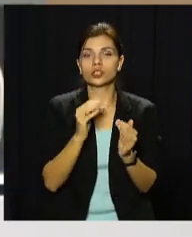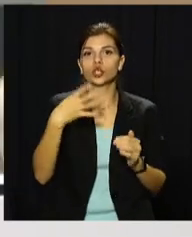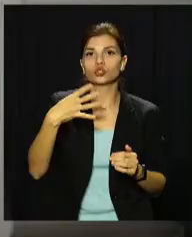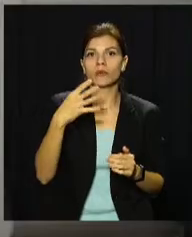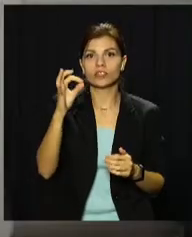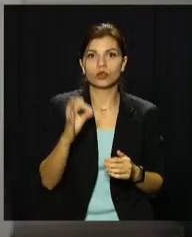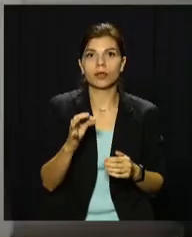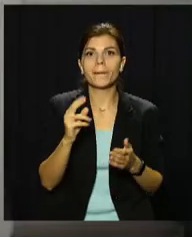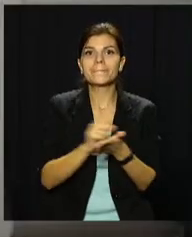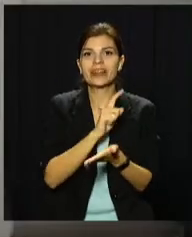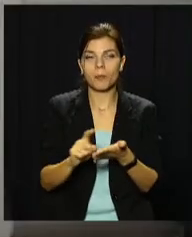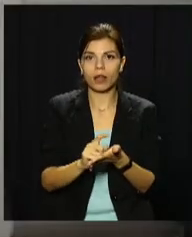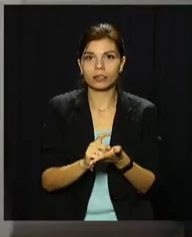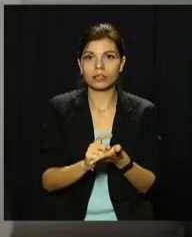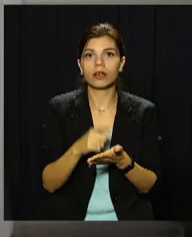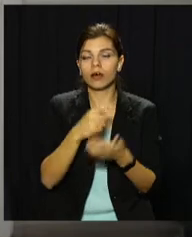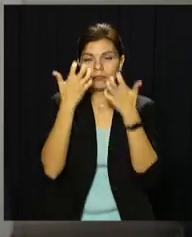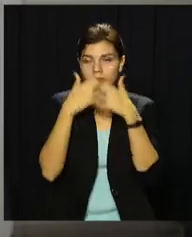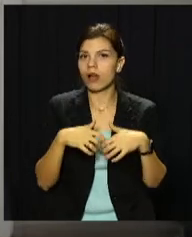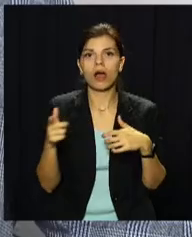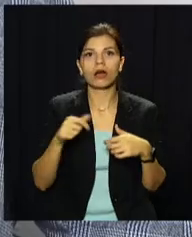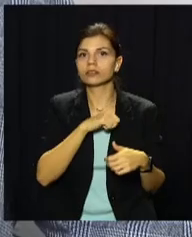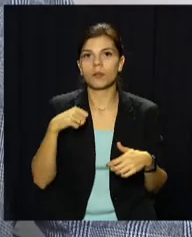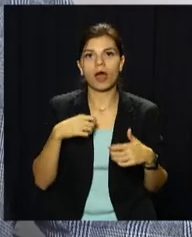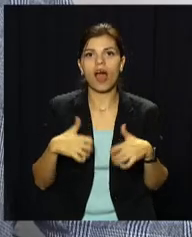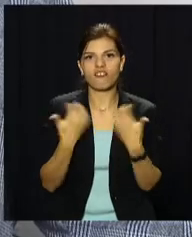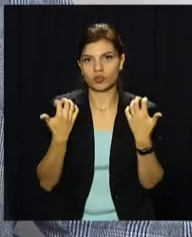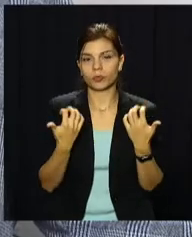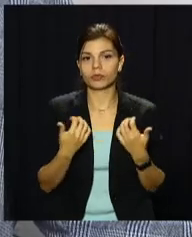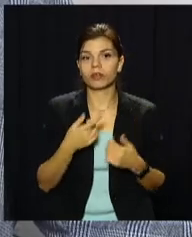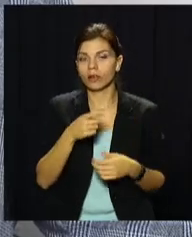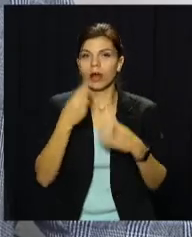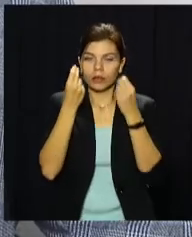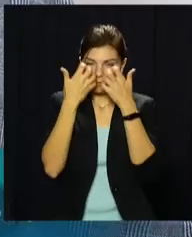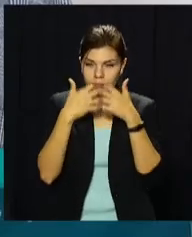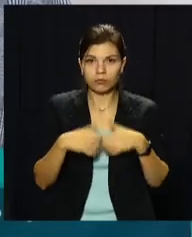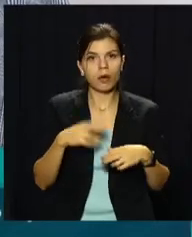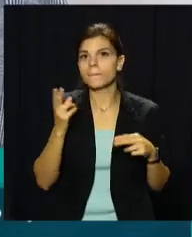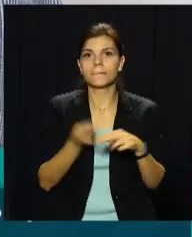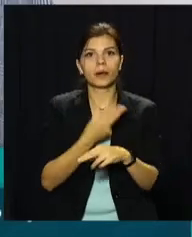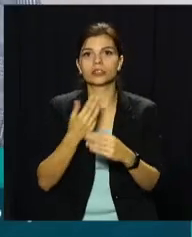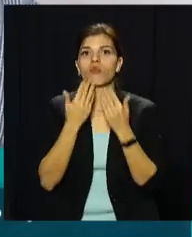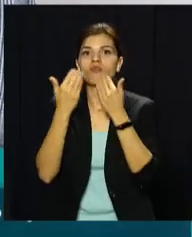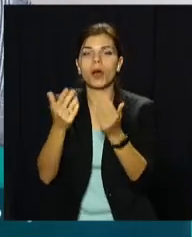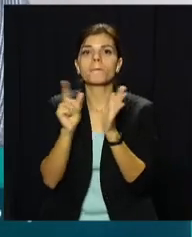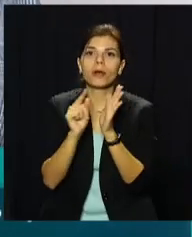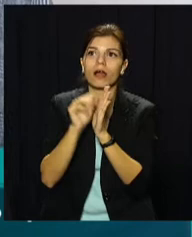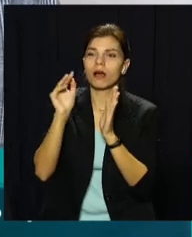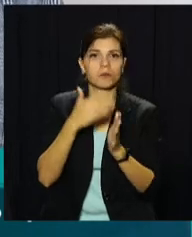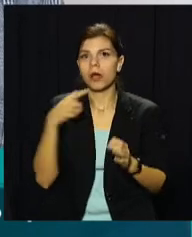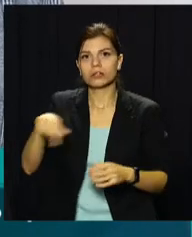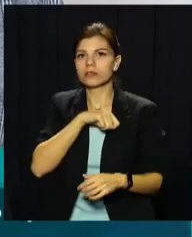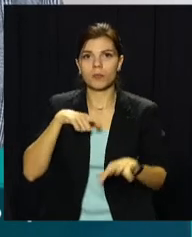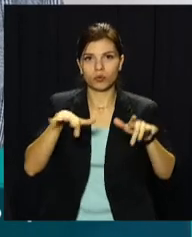мінімалки. Перерахунок автоматичний. Такі перерахунки проводяться без додаткового звернення пенсіонерів до органів